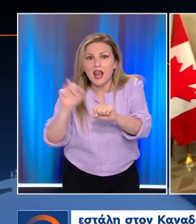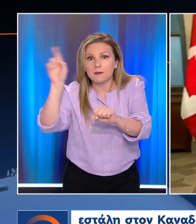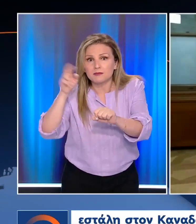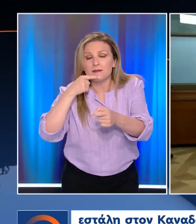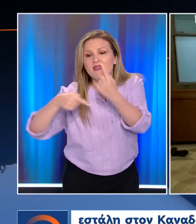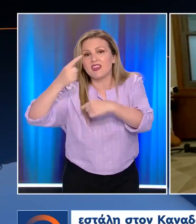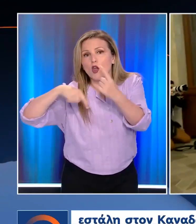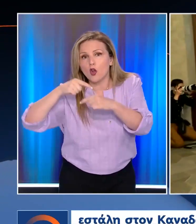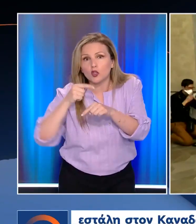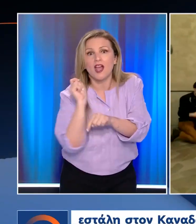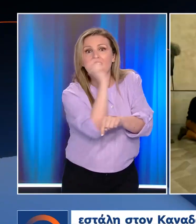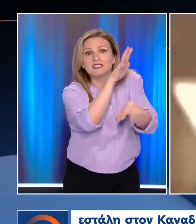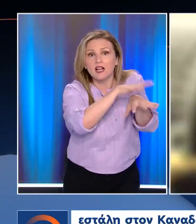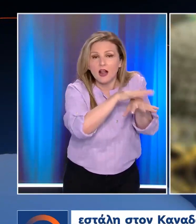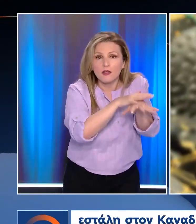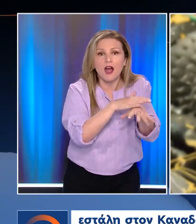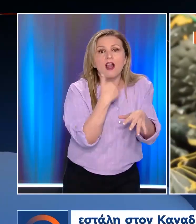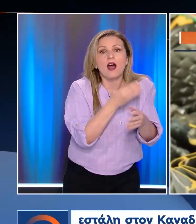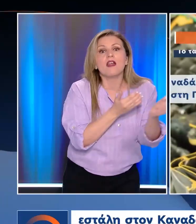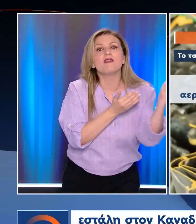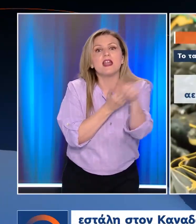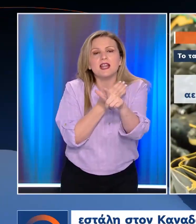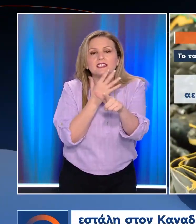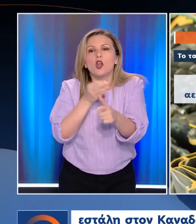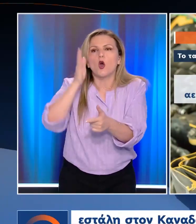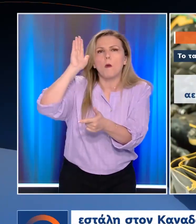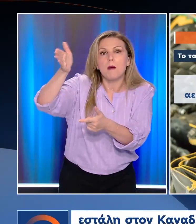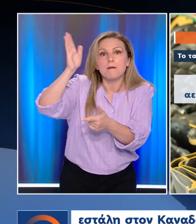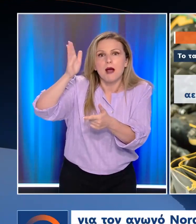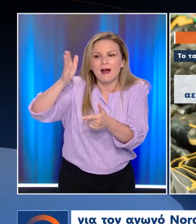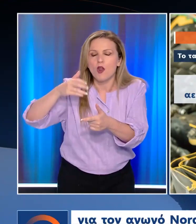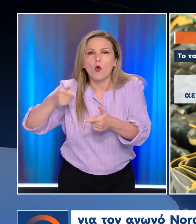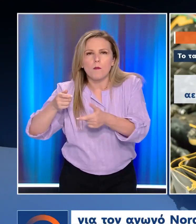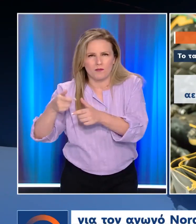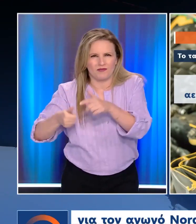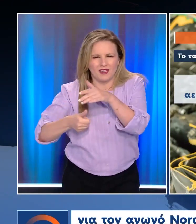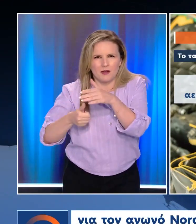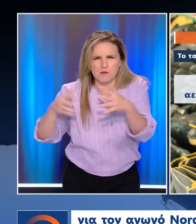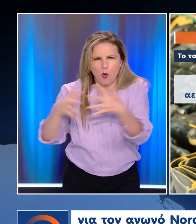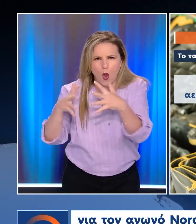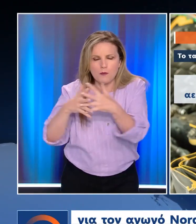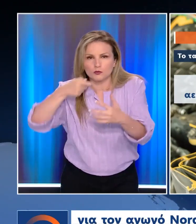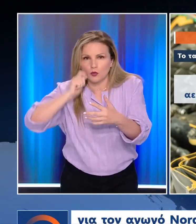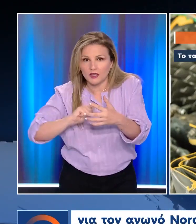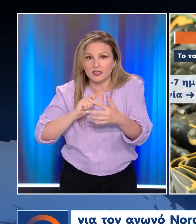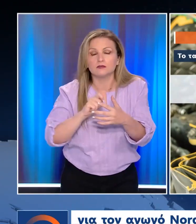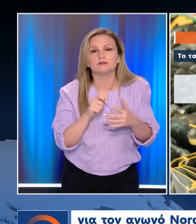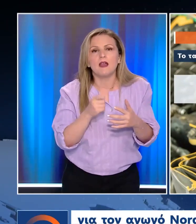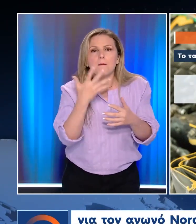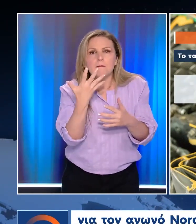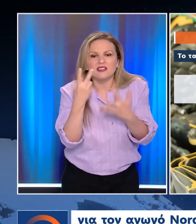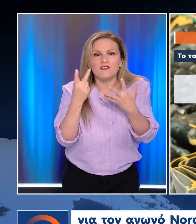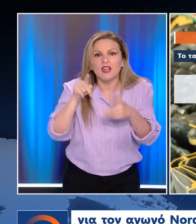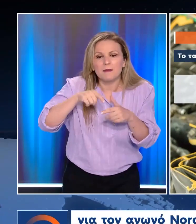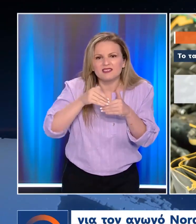επισκευή και δεν μπορούσε να γυρίσει λόγω κυρώσεων. Ο Καναδάς έστειλε αεροπορικώς μια τουρμπίνα για τον αγωγό Nord Stream στη Γερμανία αλλά θα χρειαστούν άλλες πέντε με